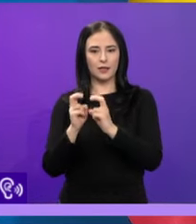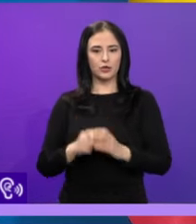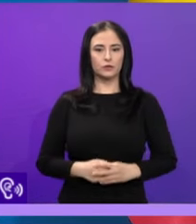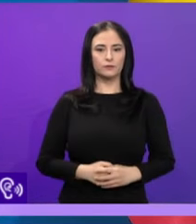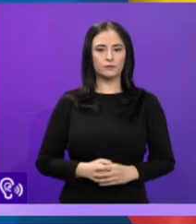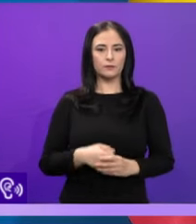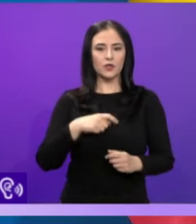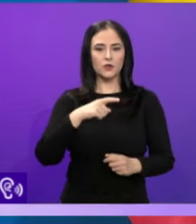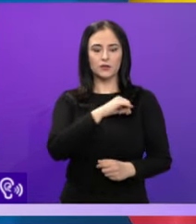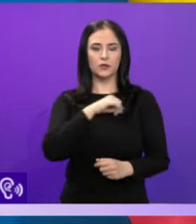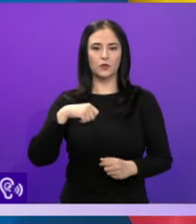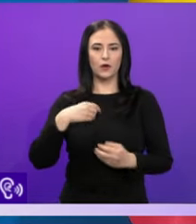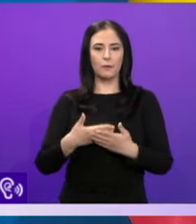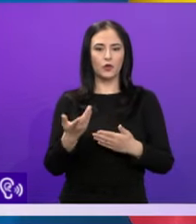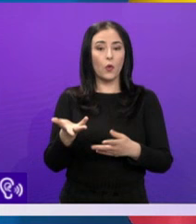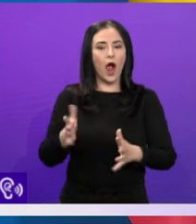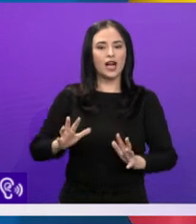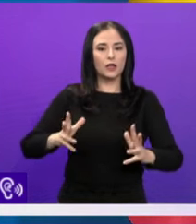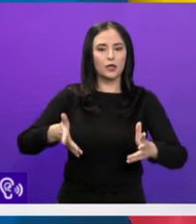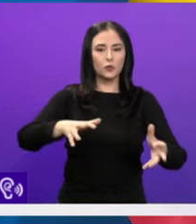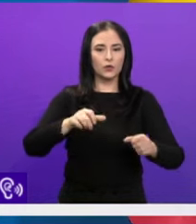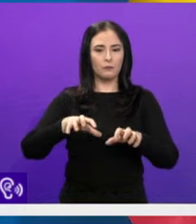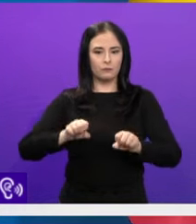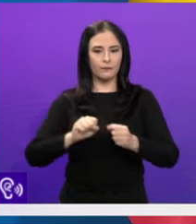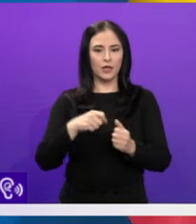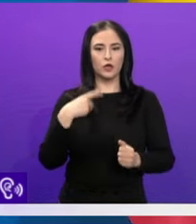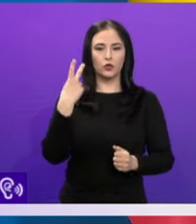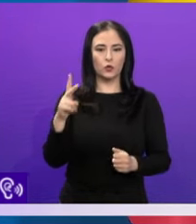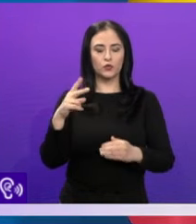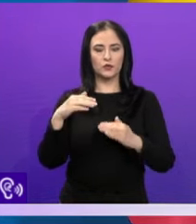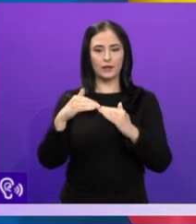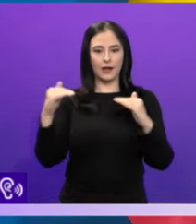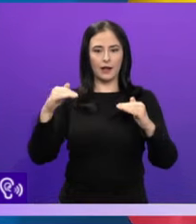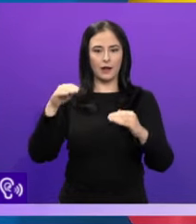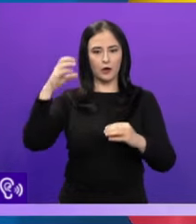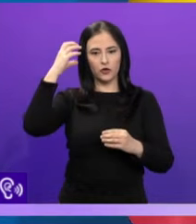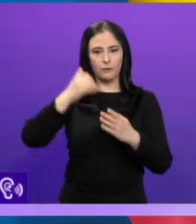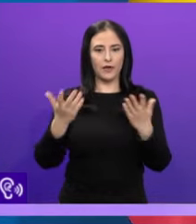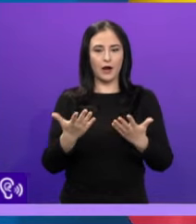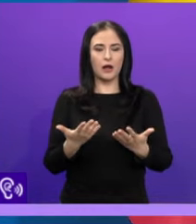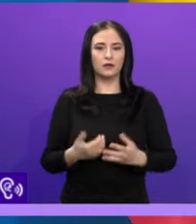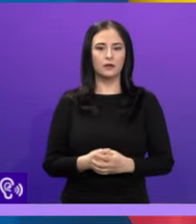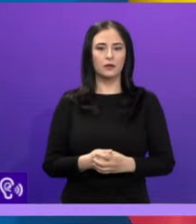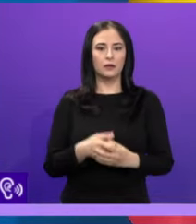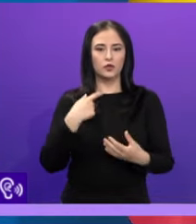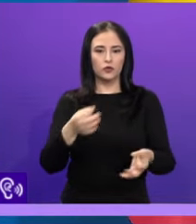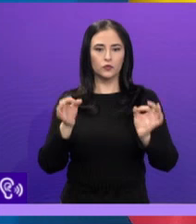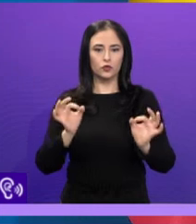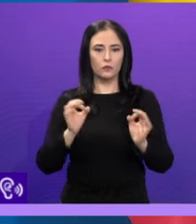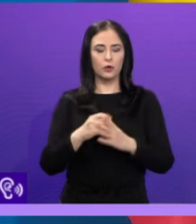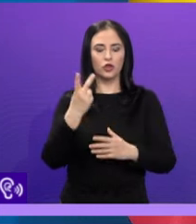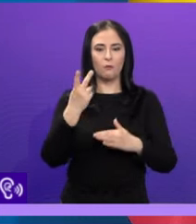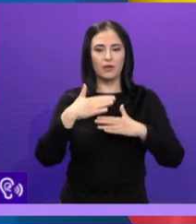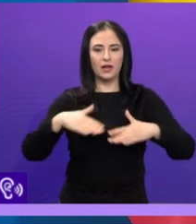Trecem la zona de agricultură, aprobăm două hotărâri de guvern, prin care peste 1,2